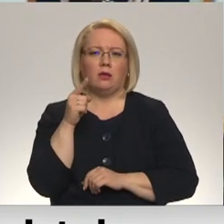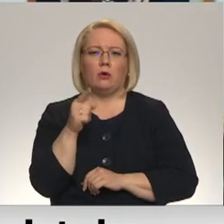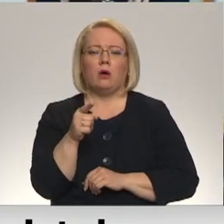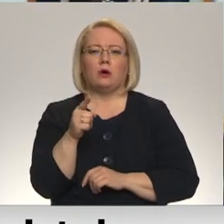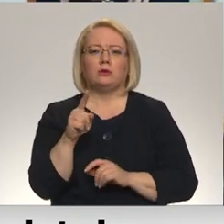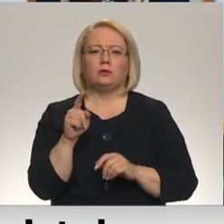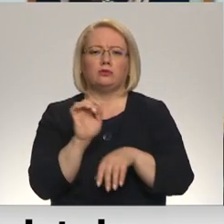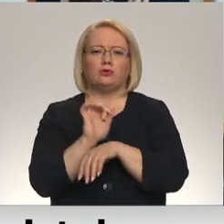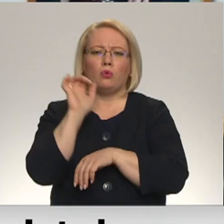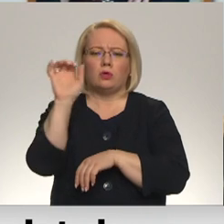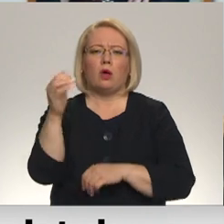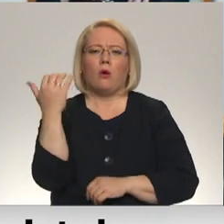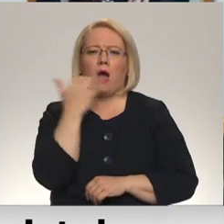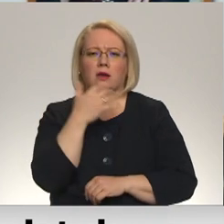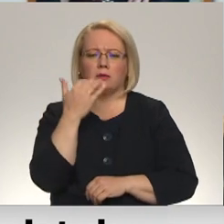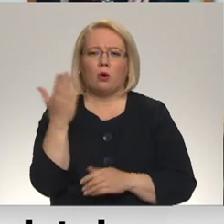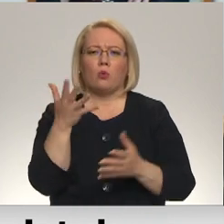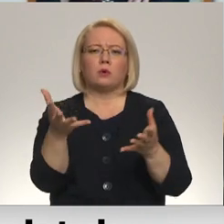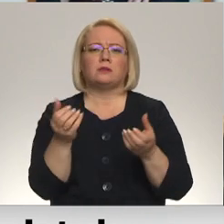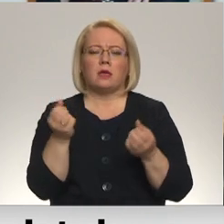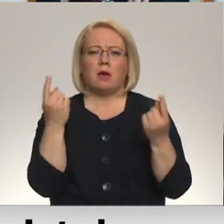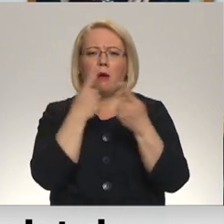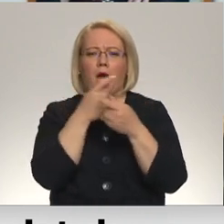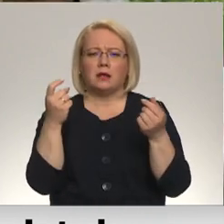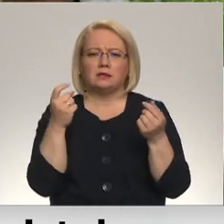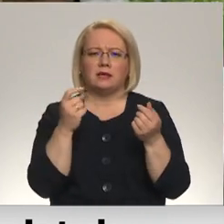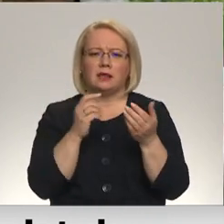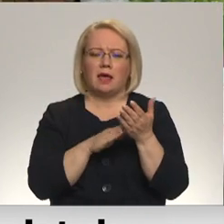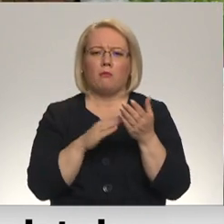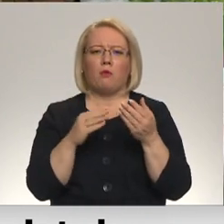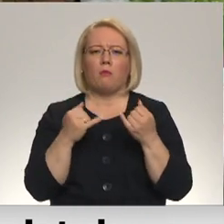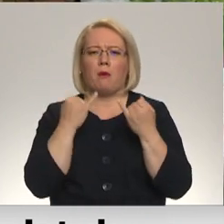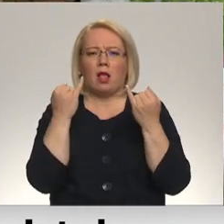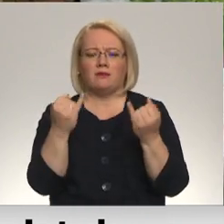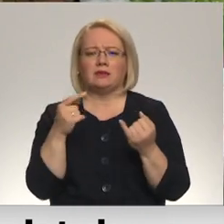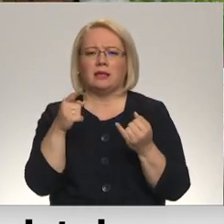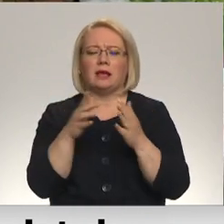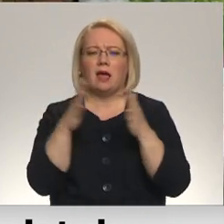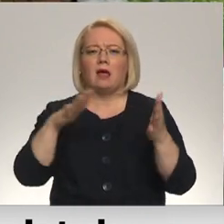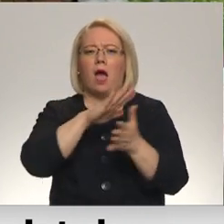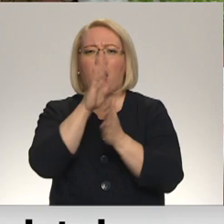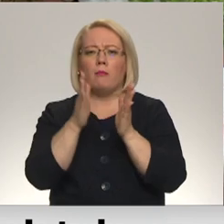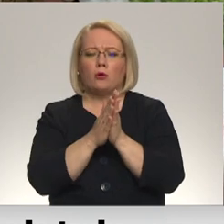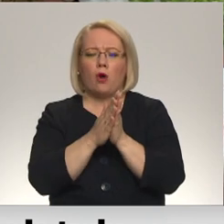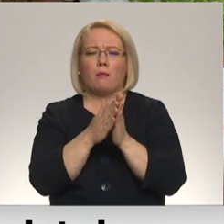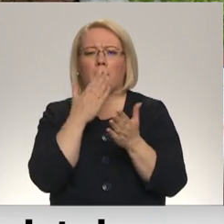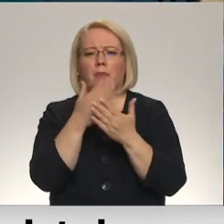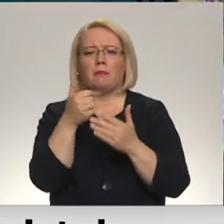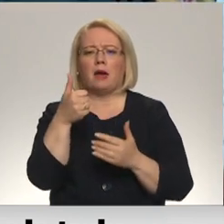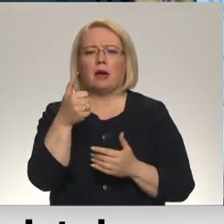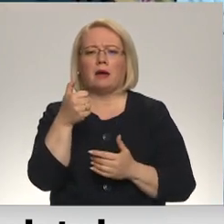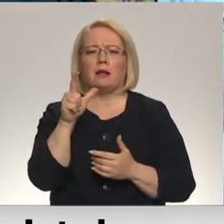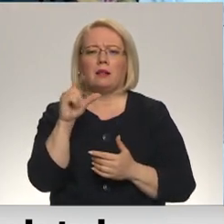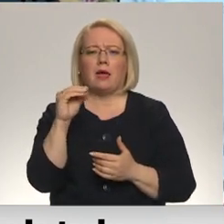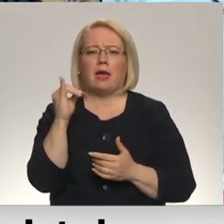siltie uz ozemiem, kur sajāma atzinību, balvis. Tik lielā apjomā vienu vietu liecības par Jāņa Gleizda likteni